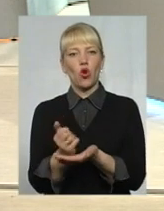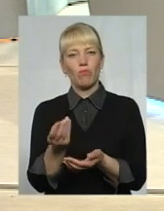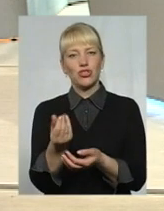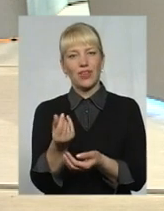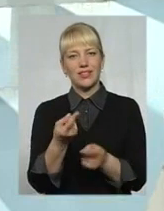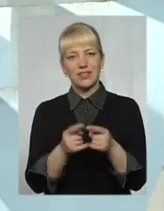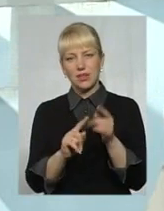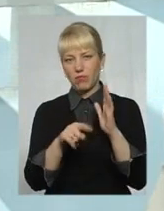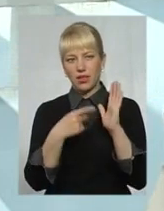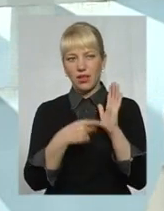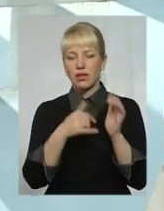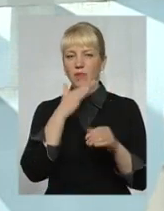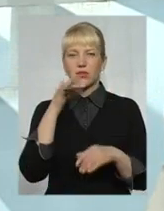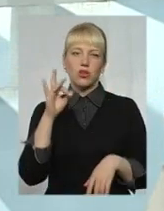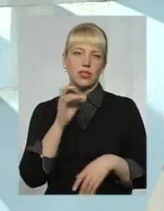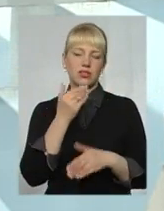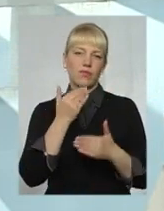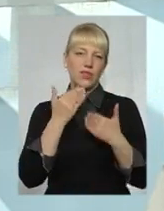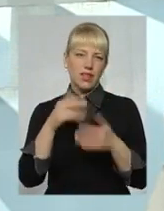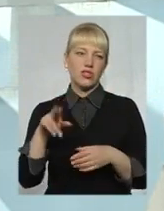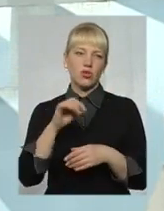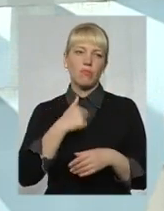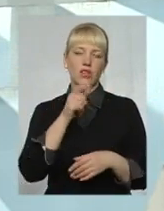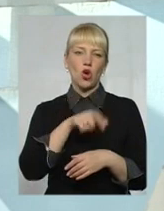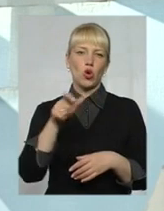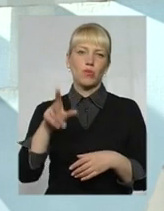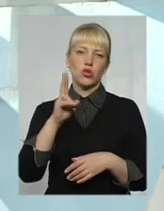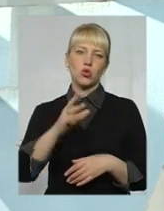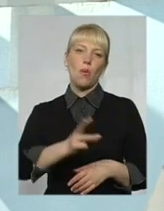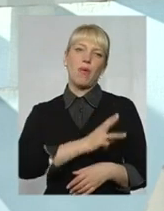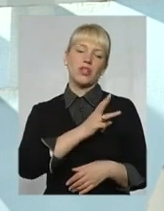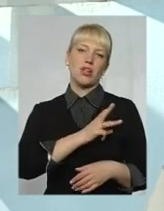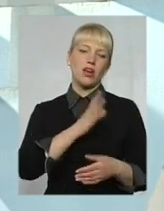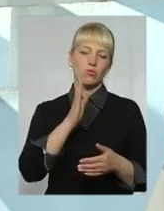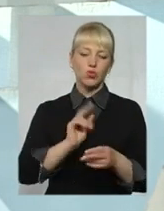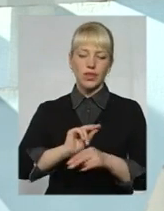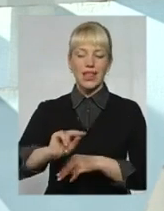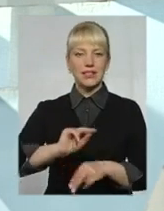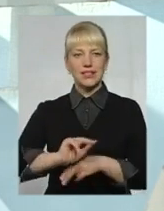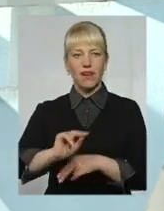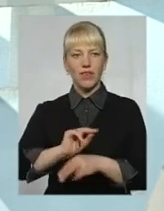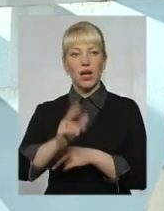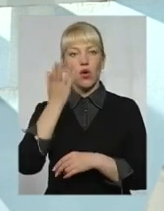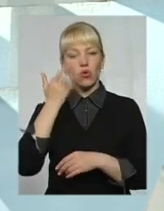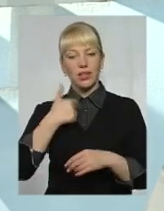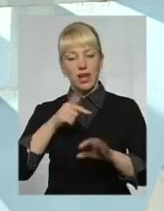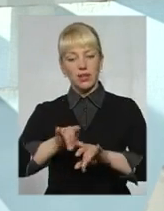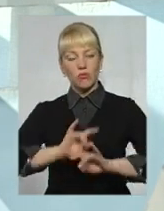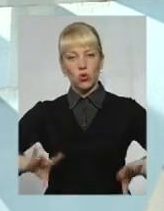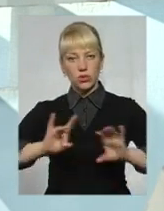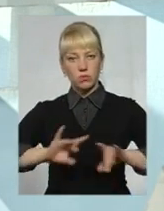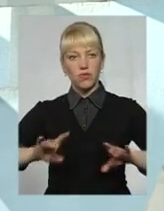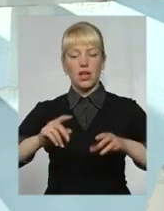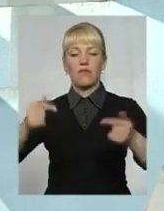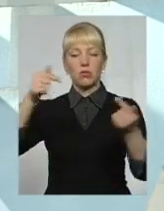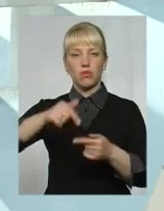питання. Оскільки до мене неодноразово зверталися громадяни, які бажають бути наставниками. І коли я їм розповідаю, відповідно до